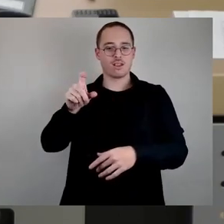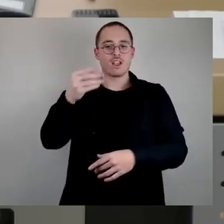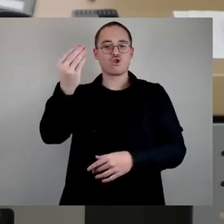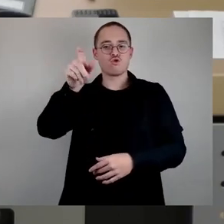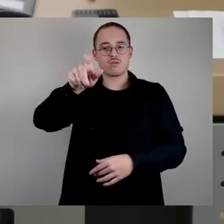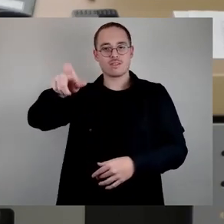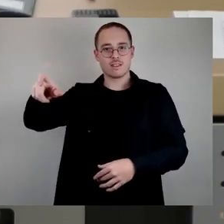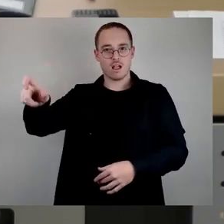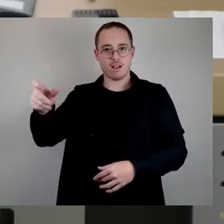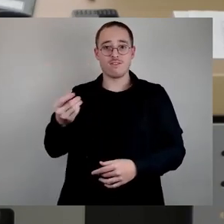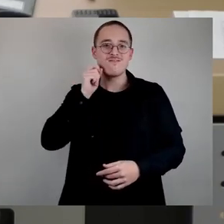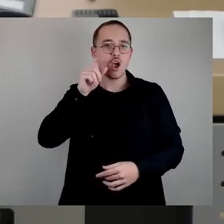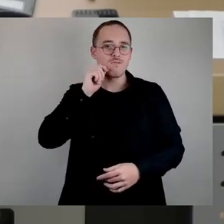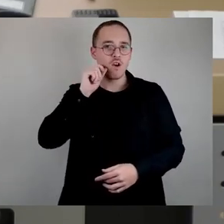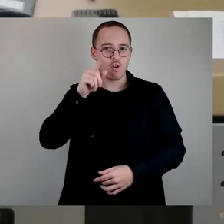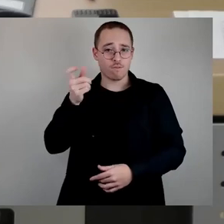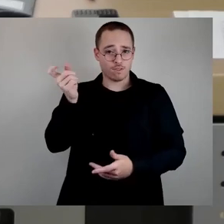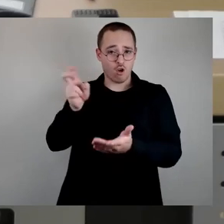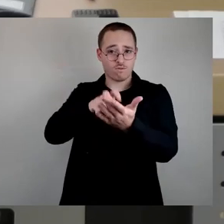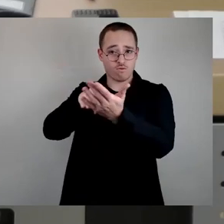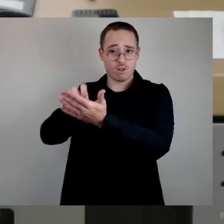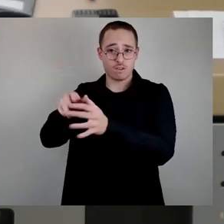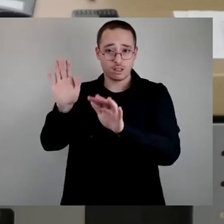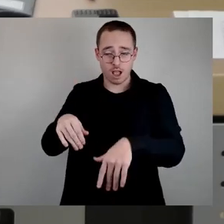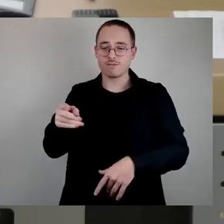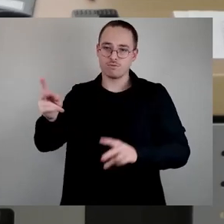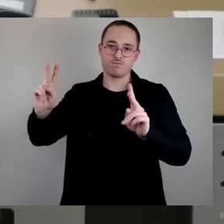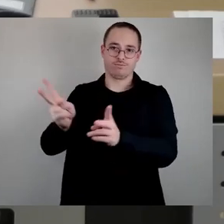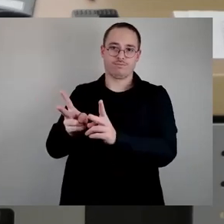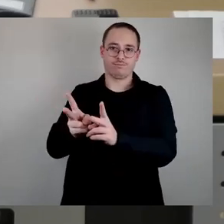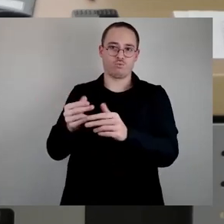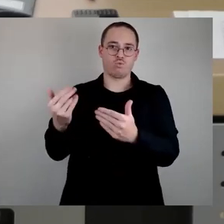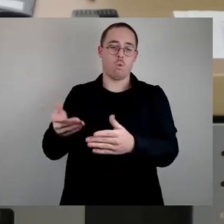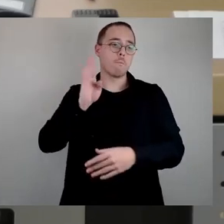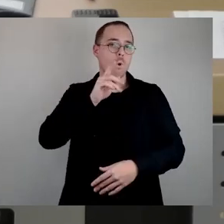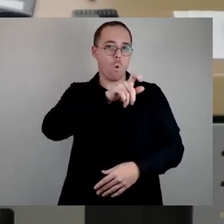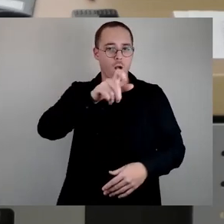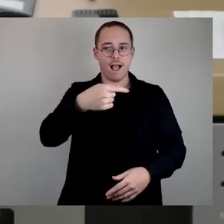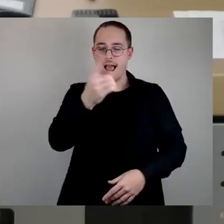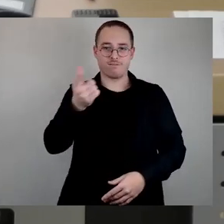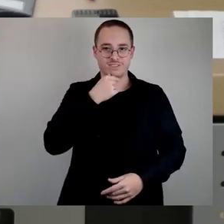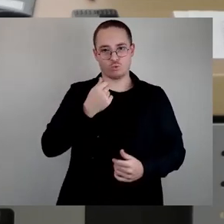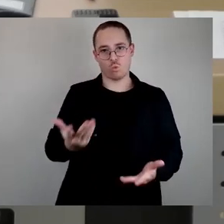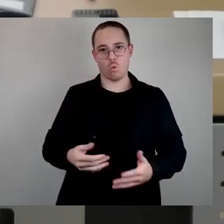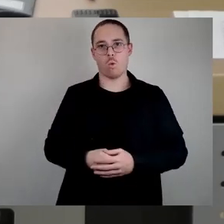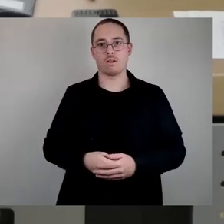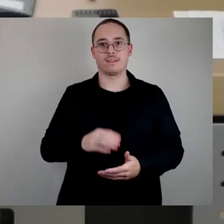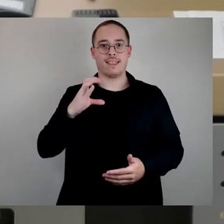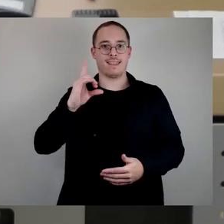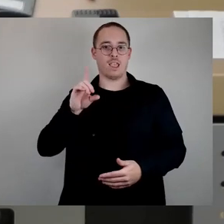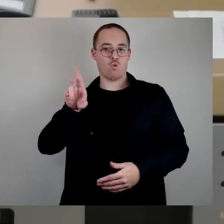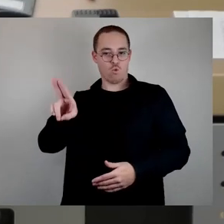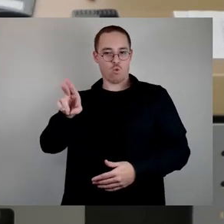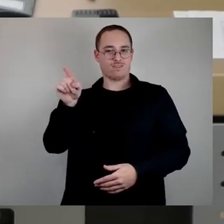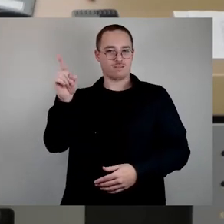Bürger, der Gewerbetreibenden und der Gäste ist. Das wurde uns seitens der Fraktion auf Antrag der CDU verwehrt wiederum.